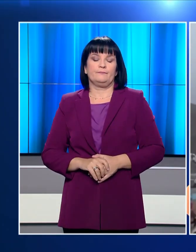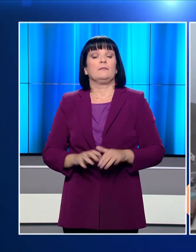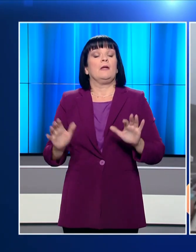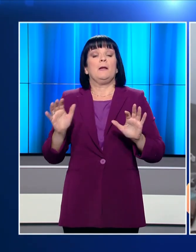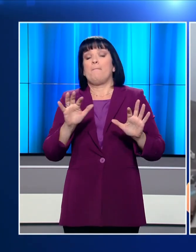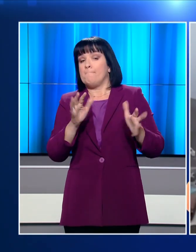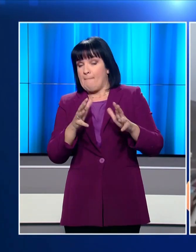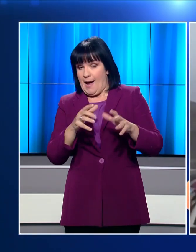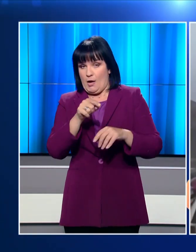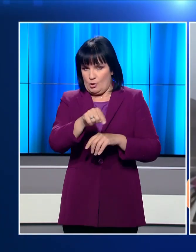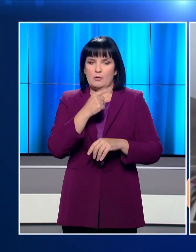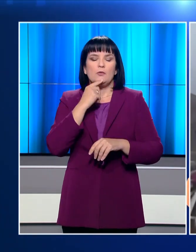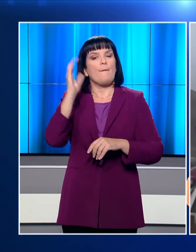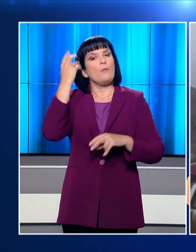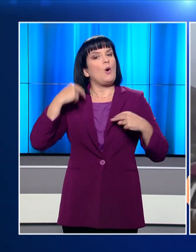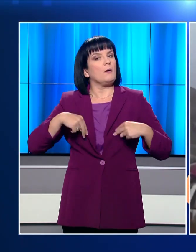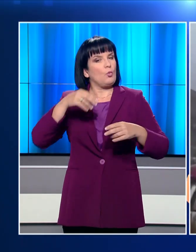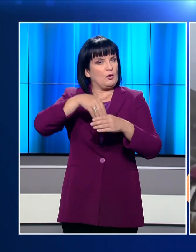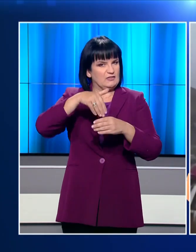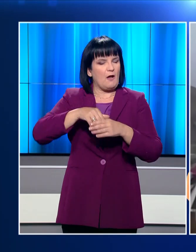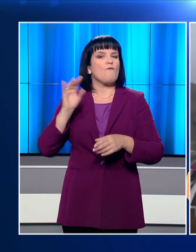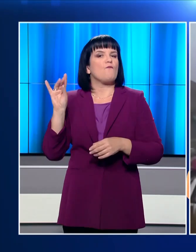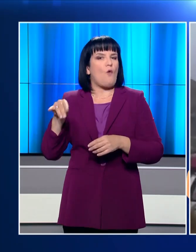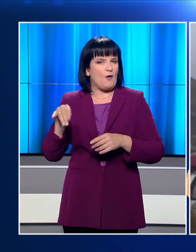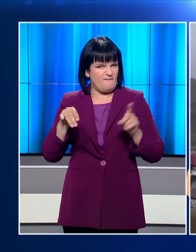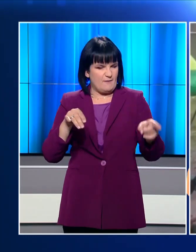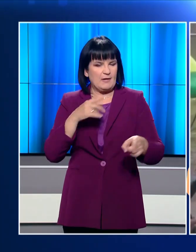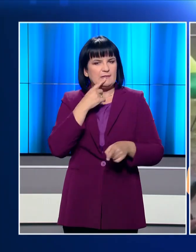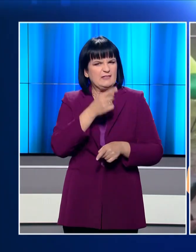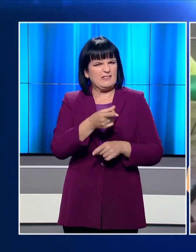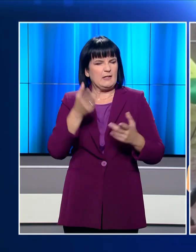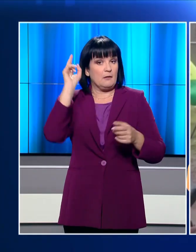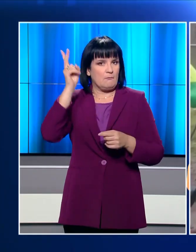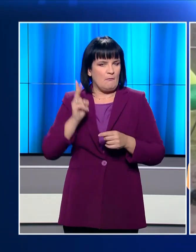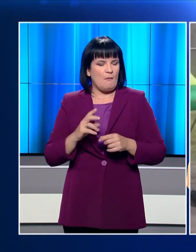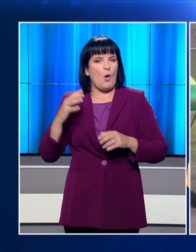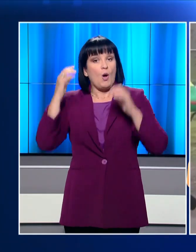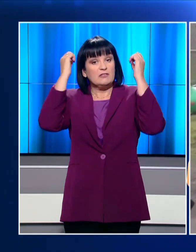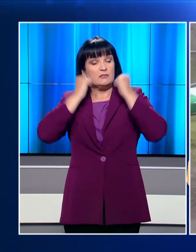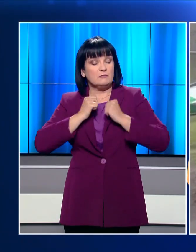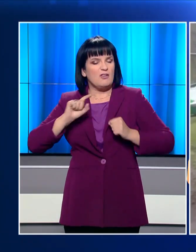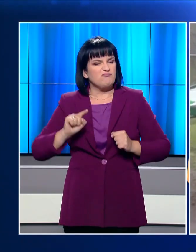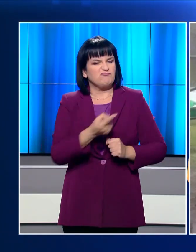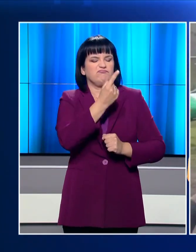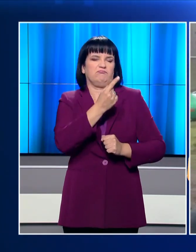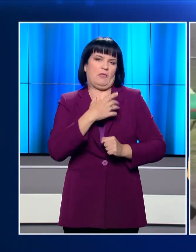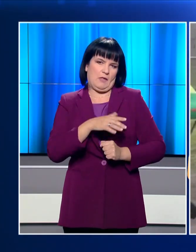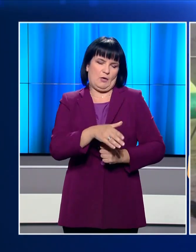Αμέσως μετά το συμβάν ο πρώην υπουργός εσωτερικών της Βολιβίας Σούγο Μολδής κατήγηλε επίθεση σε βάρος του Μοράλες.